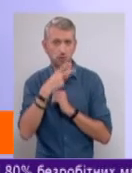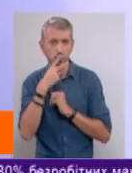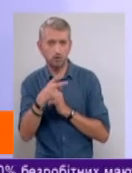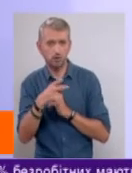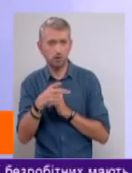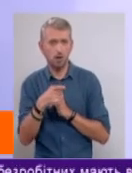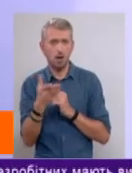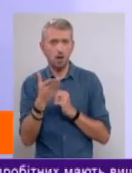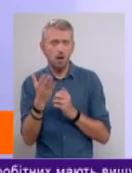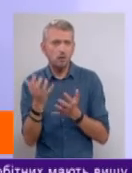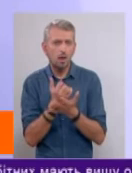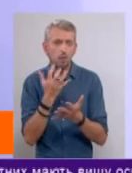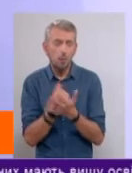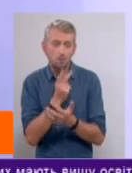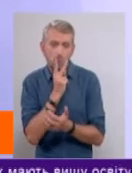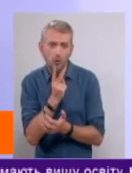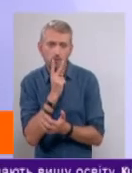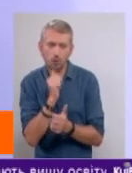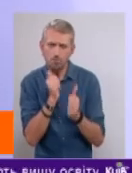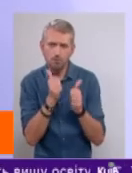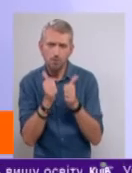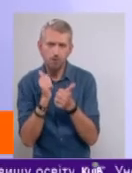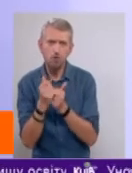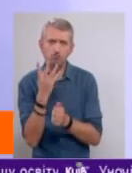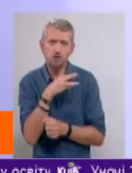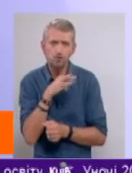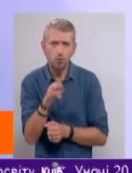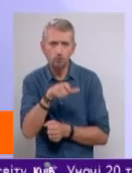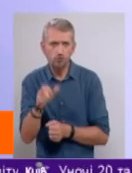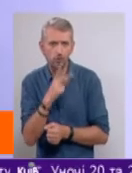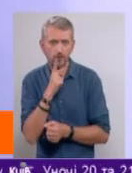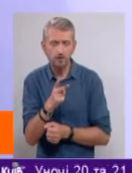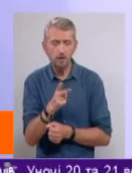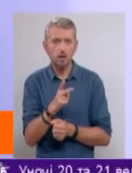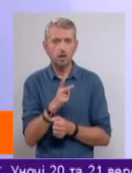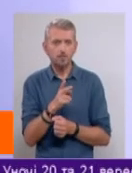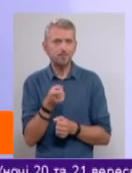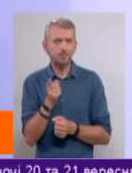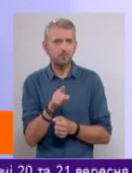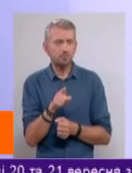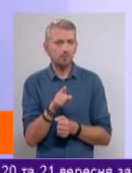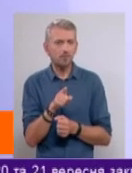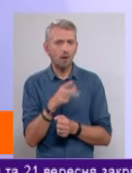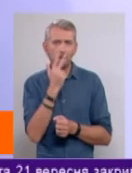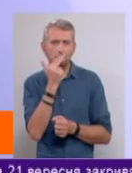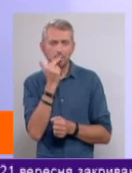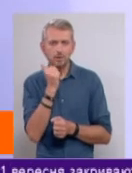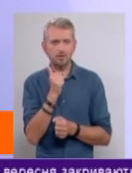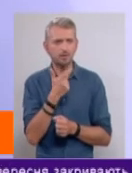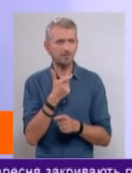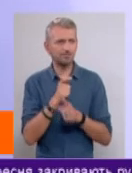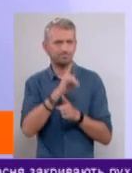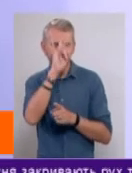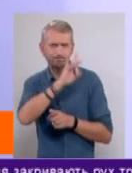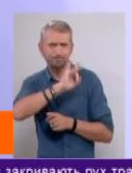якісь шалені перегляди, і по 4 мільйона, навіть більше, мільйонів переглядів. І за рахунок цього, власне, і підлітки стають відомими,